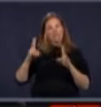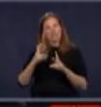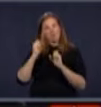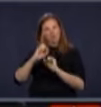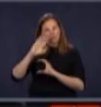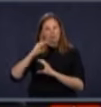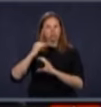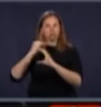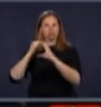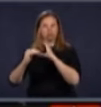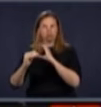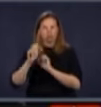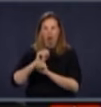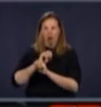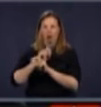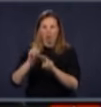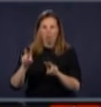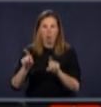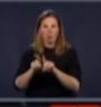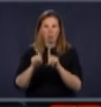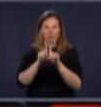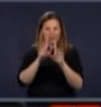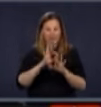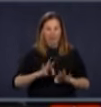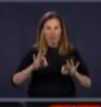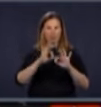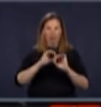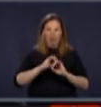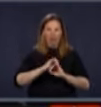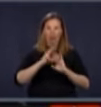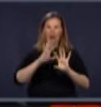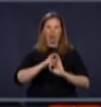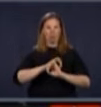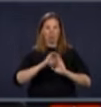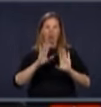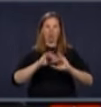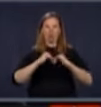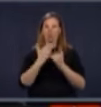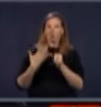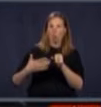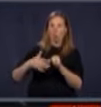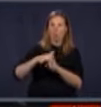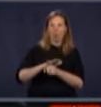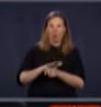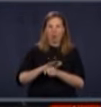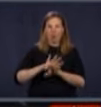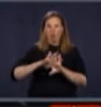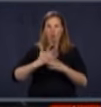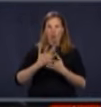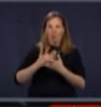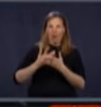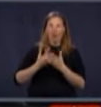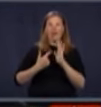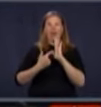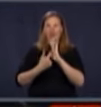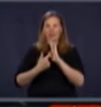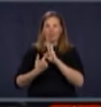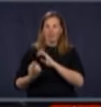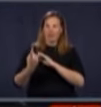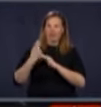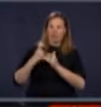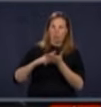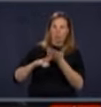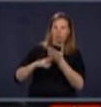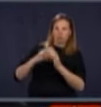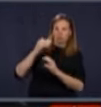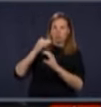et je vais vouloir avoir un rapport très complet sur les suivis qui vont être faits et les rectificatifs aux bons endroits qui